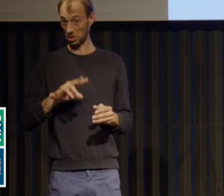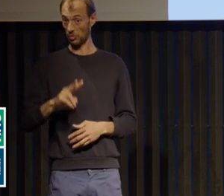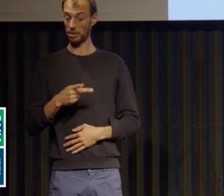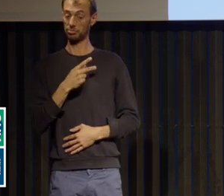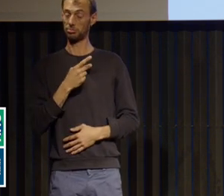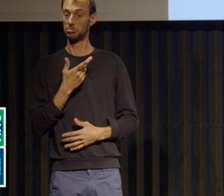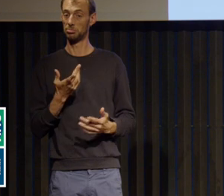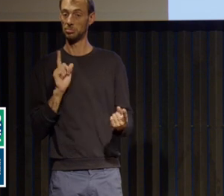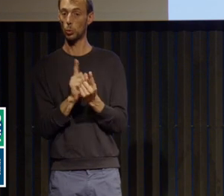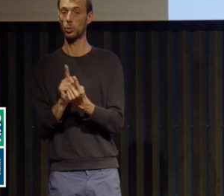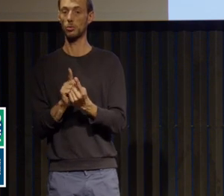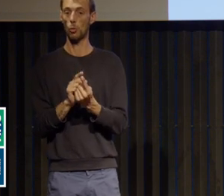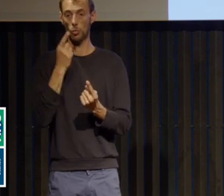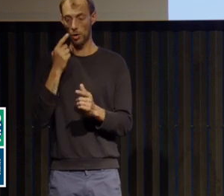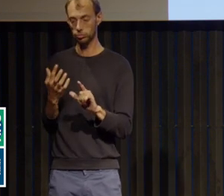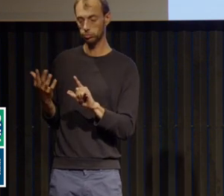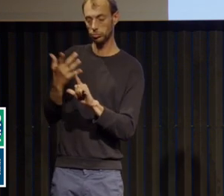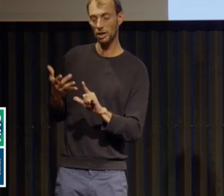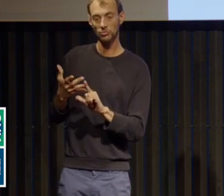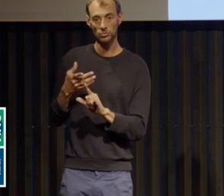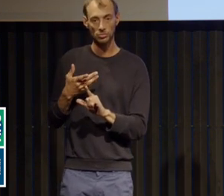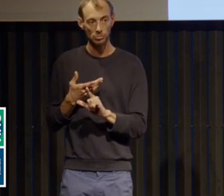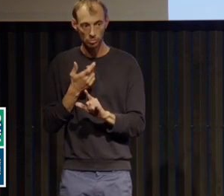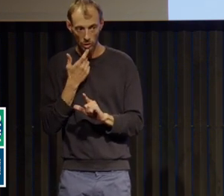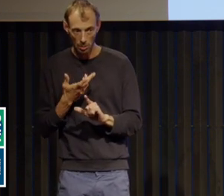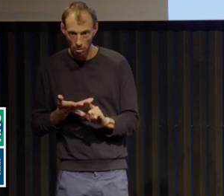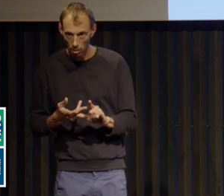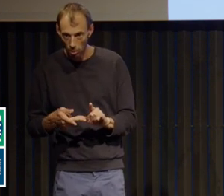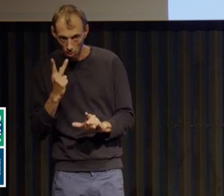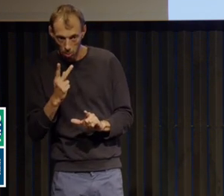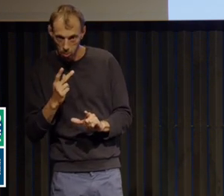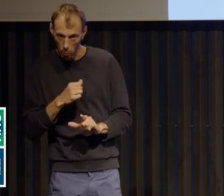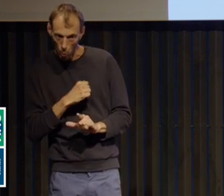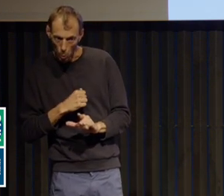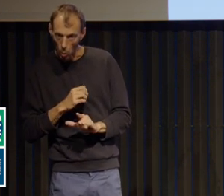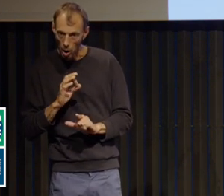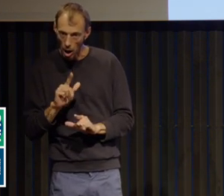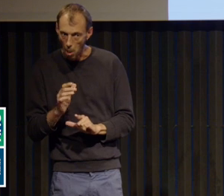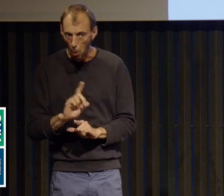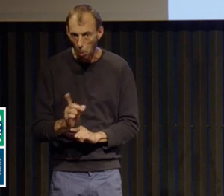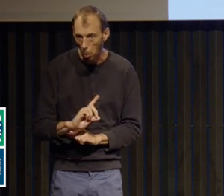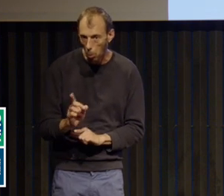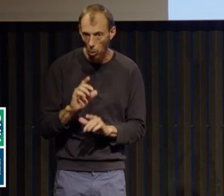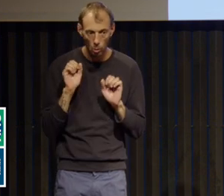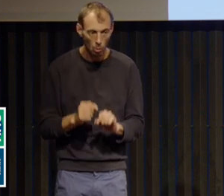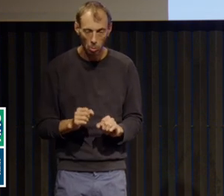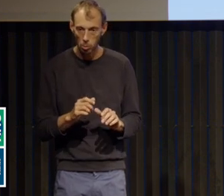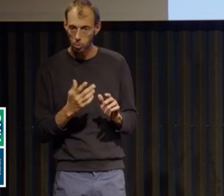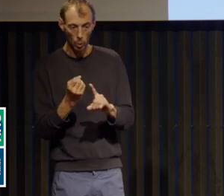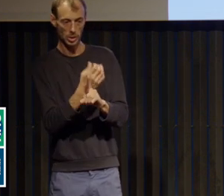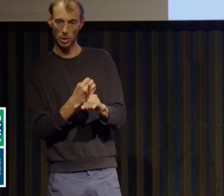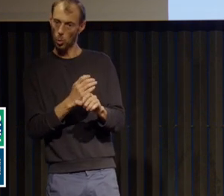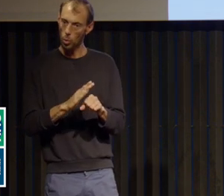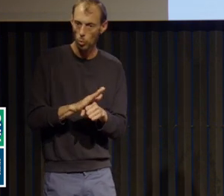ne pas forcément plus graves. Il n pas forcément tous les critères de la maladie. D'ailleurs, on peut avoir trois situations. Des tableaux cliniques